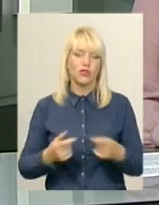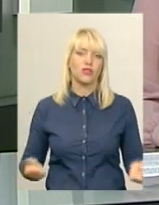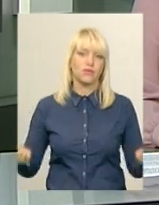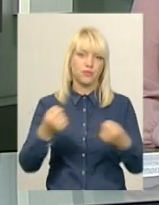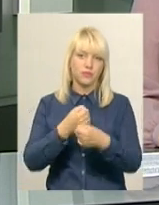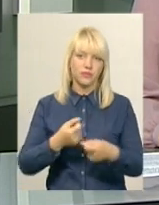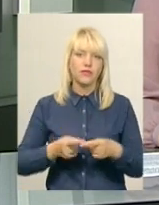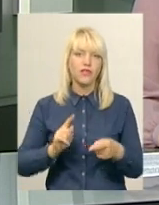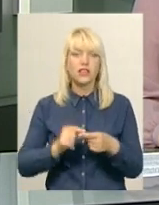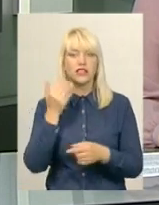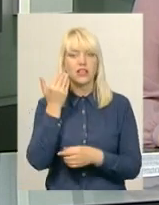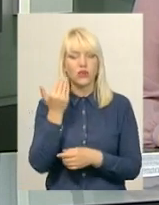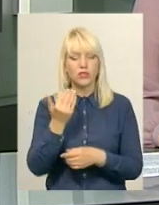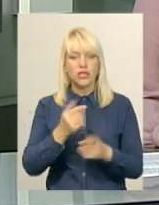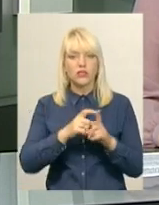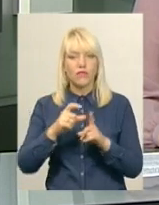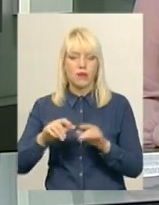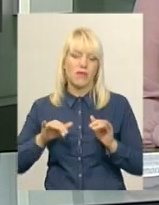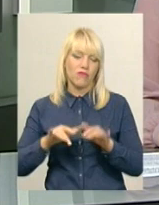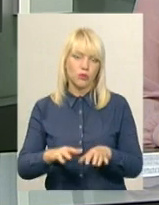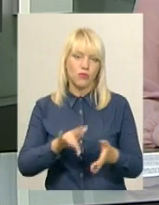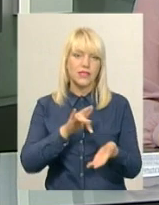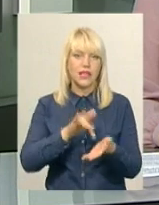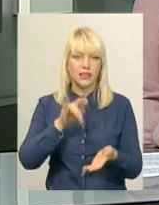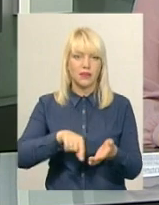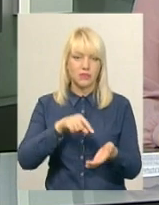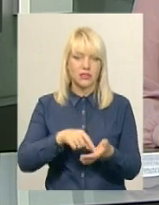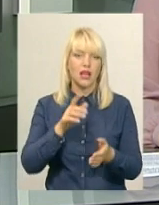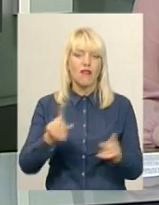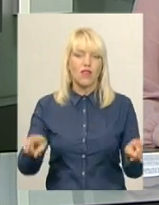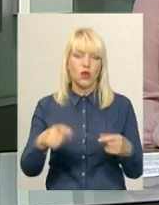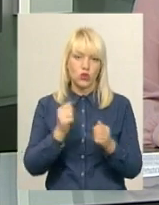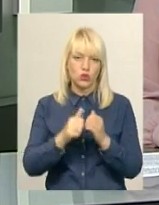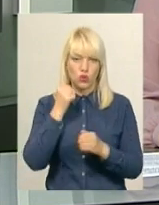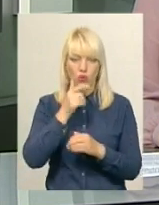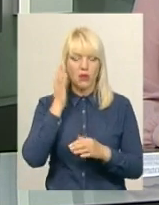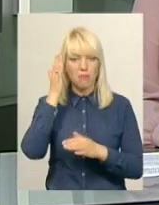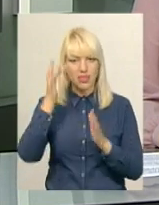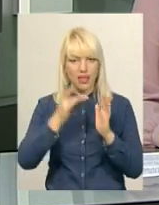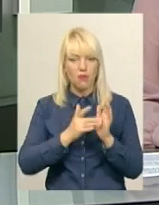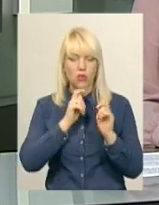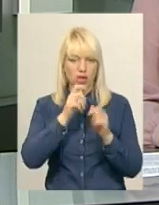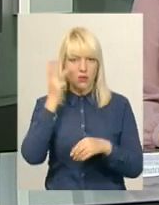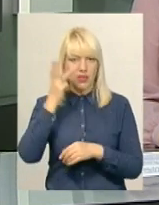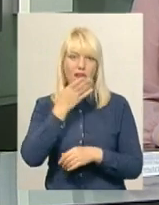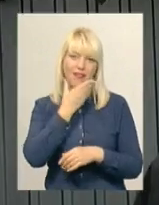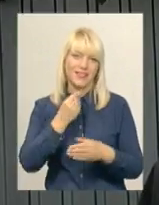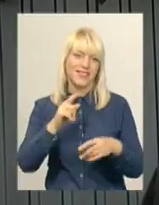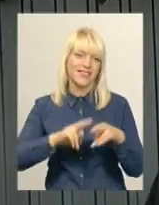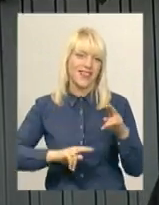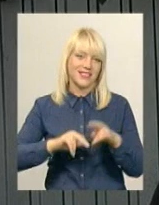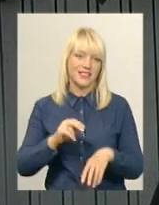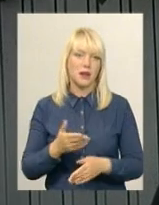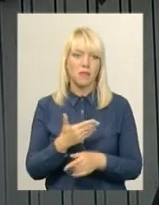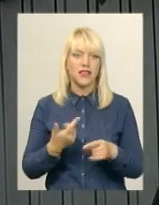Дмитро Продивус. За його словами, такий флешмоб в центрі міста влаштовують щороку. Мета – подарувати хмельничанам гарний настрій. Ми